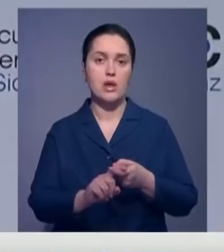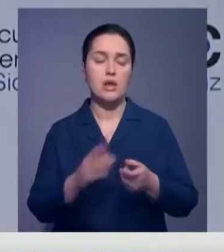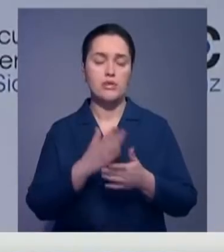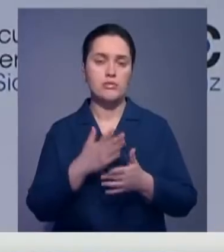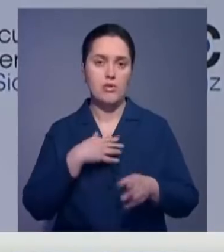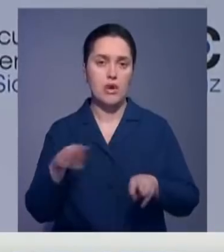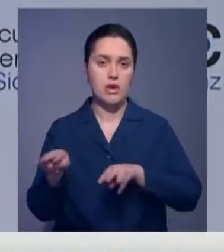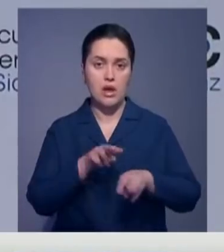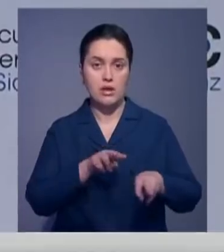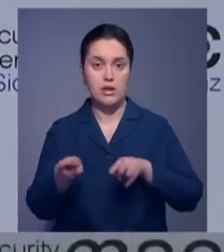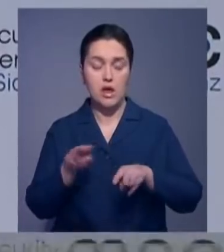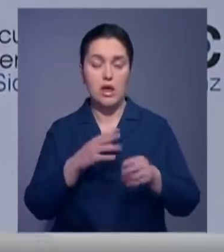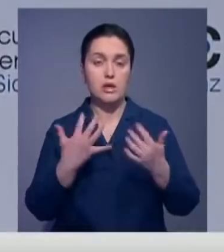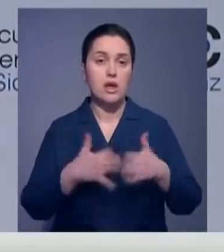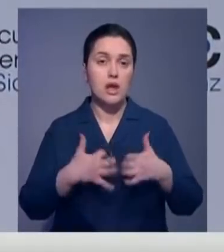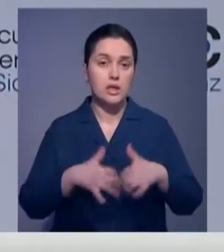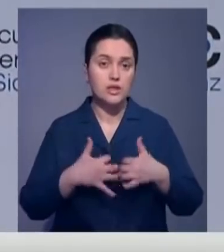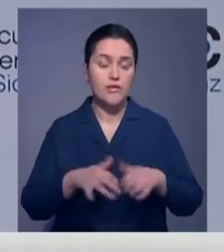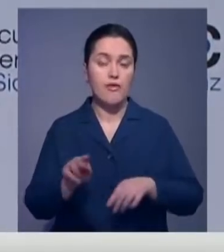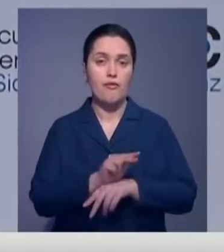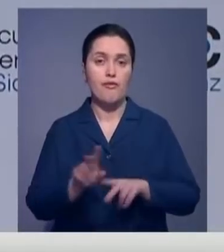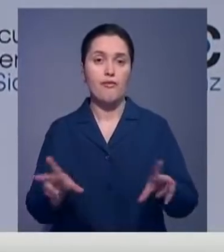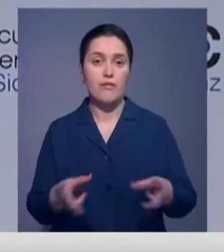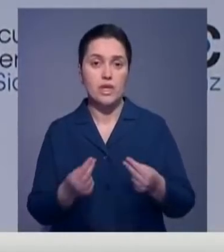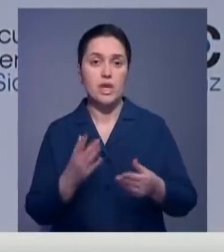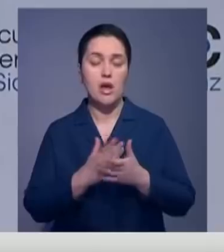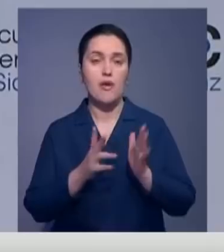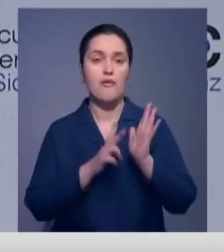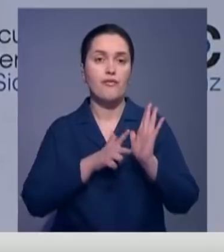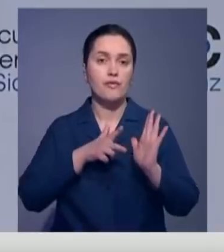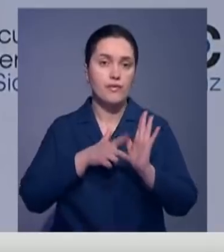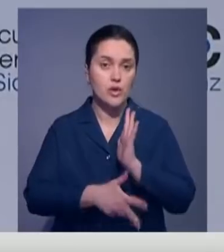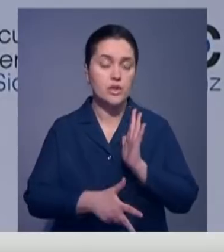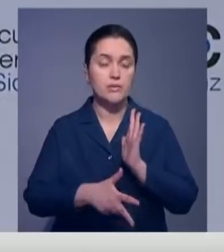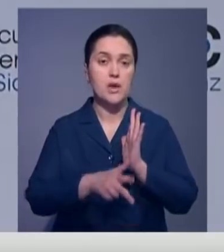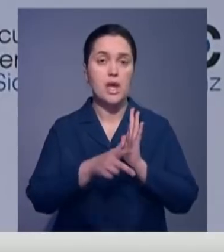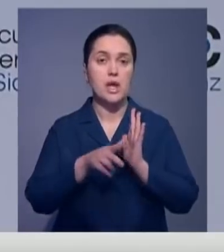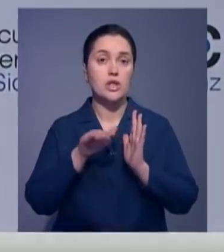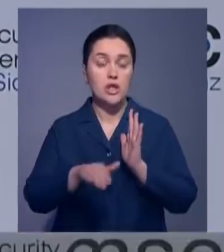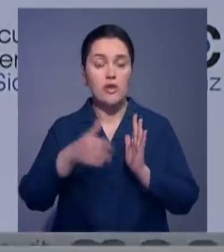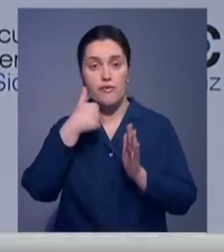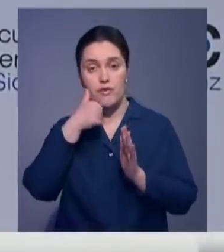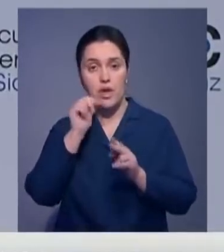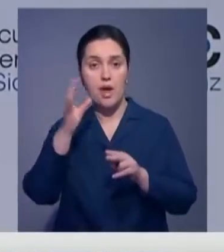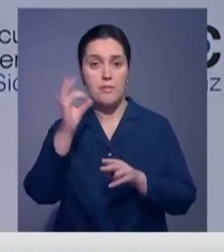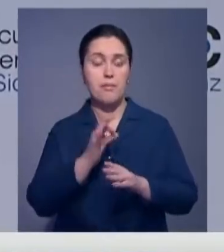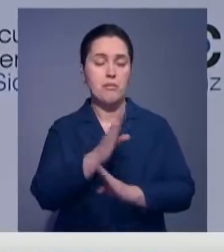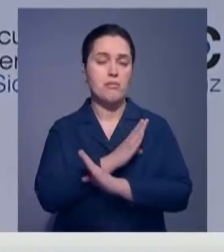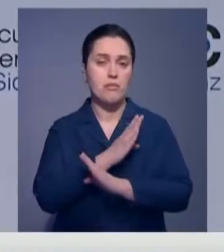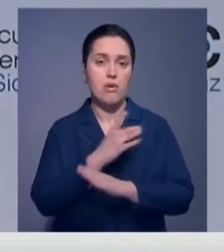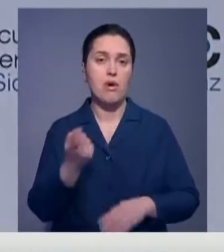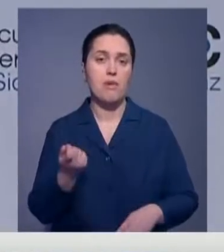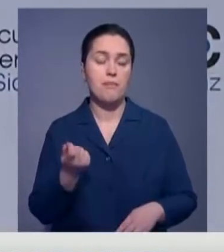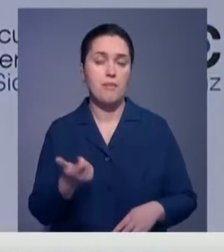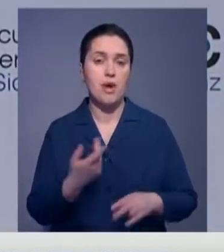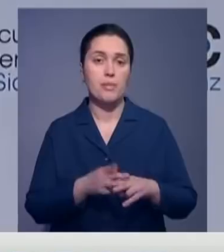контролируемой. Количество вылеченных случаев превысило 8 тысяч вчера. Коэффициент смертности небольшой, ограничился на